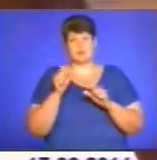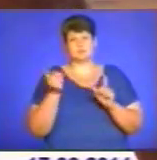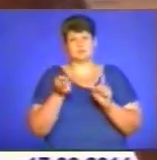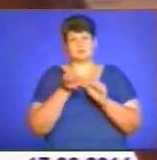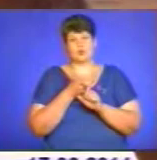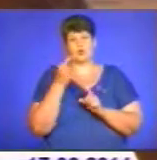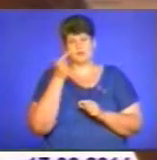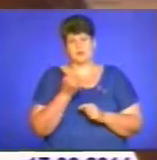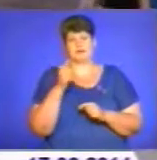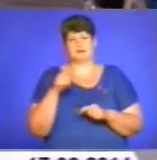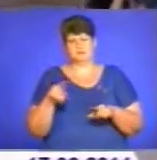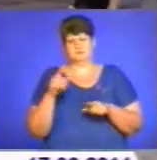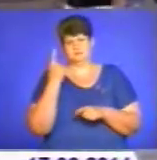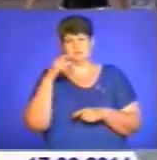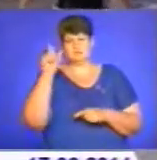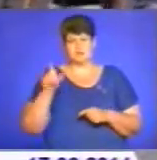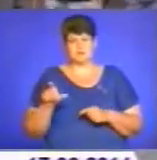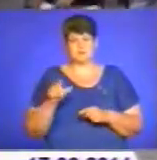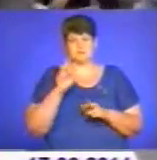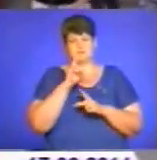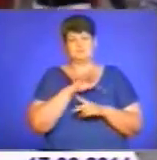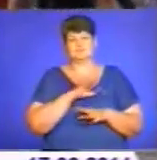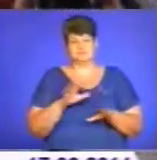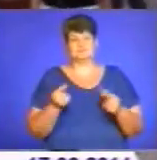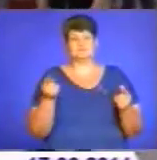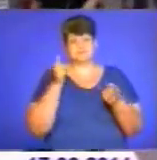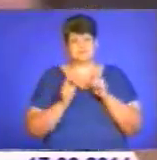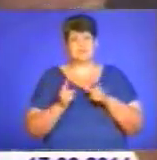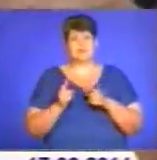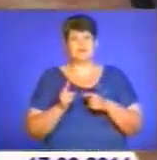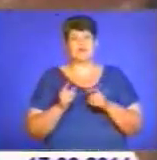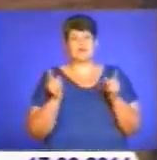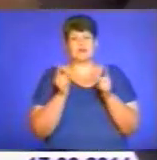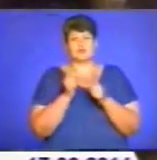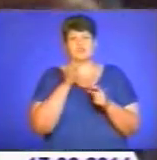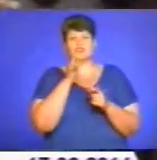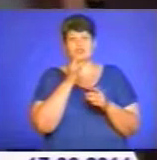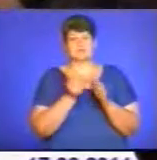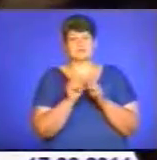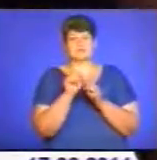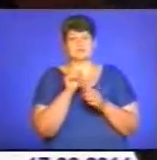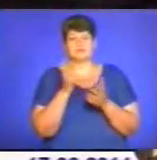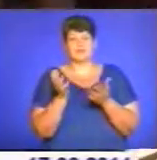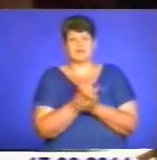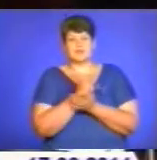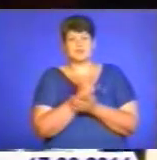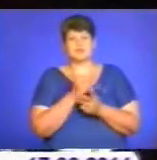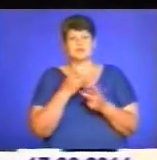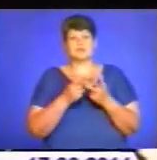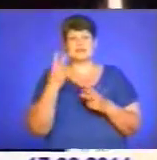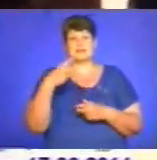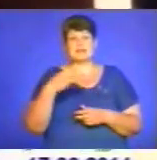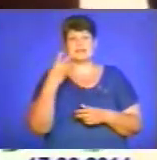причетна одна і та ж сама особа. І не помилилися. За деякий час оперативники вийшли на слід квартирного злодія. Ним виявився 31